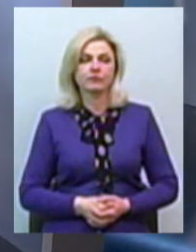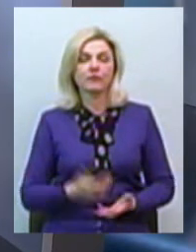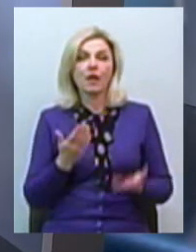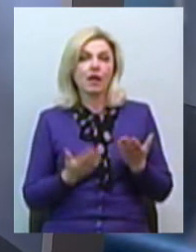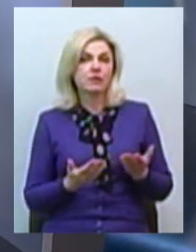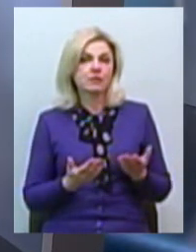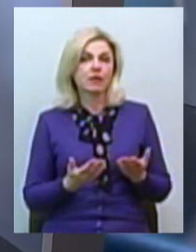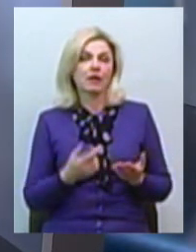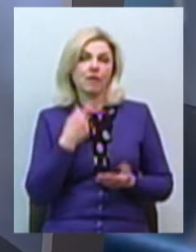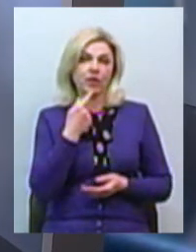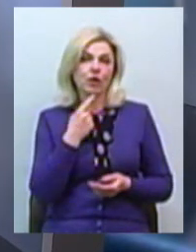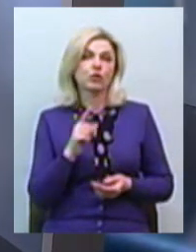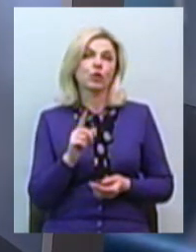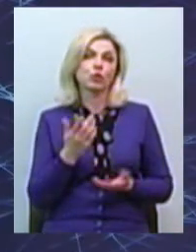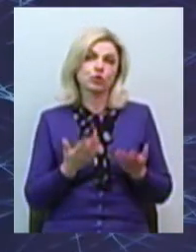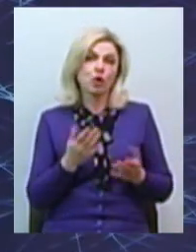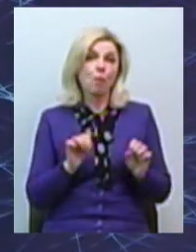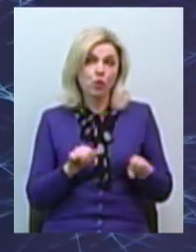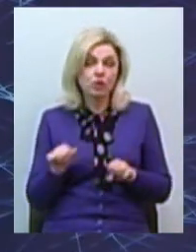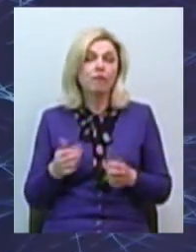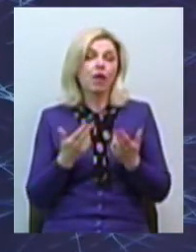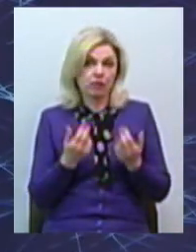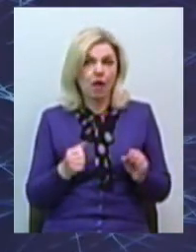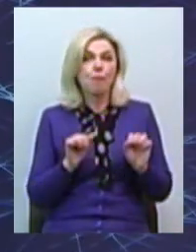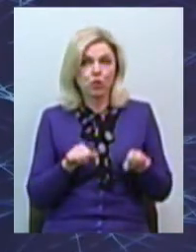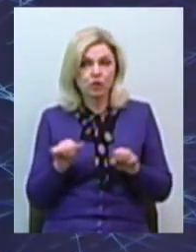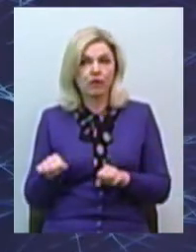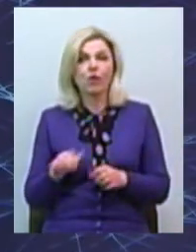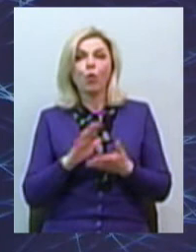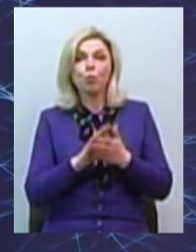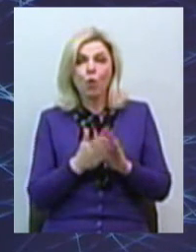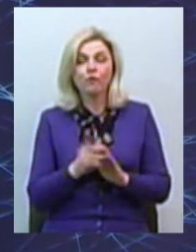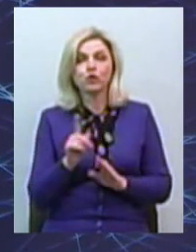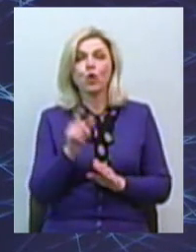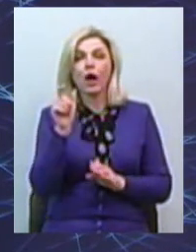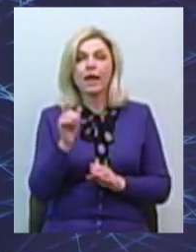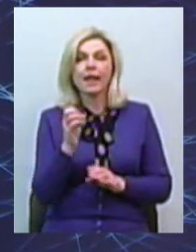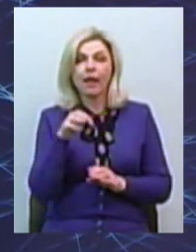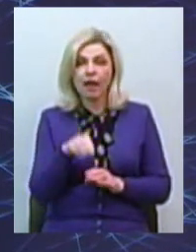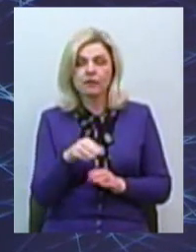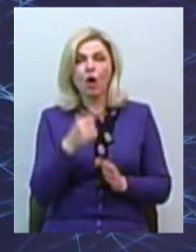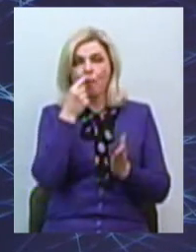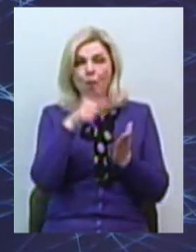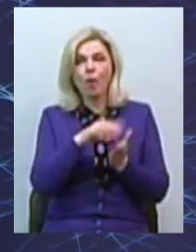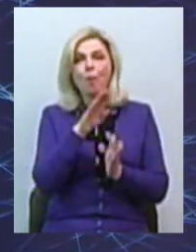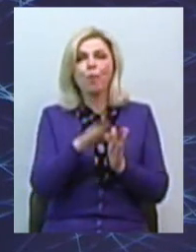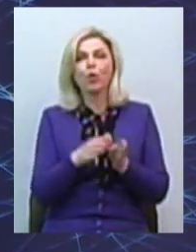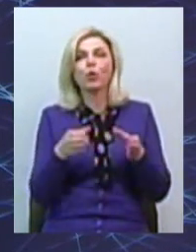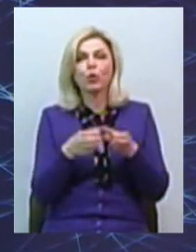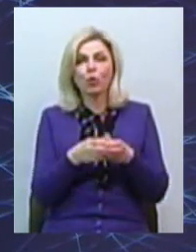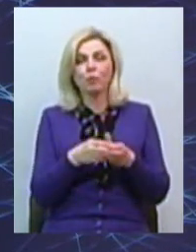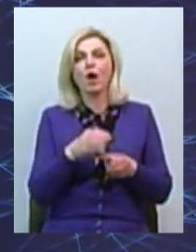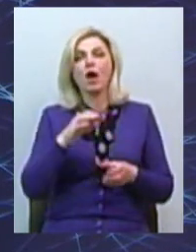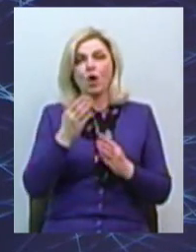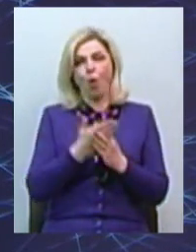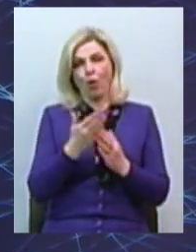говорити про те, чи це можливо, звичайно можливо, за умови, що клієнт підпадає під перелік пільгових категорій, визначених сьогодні